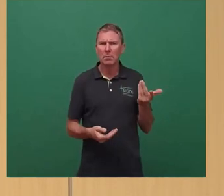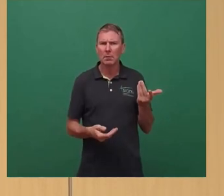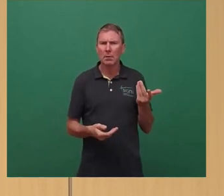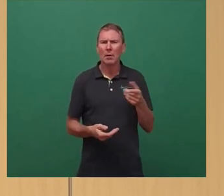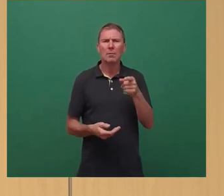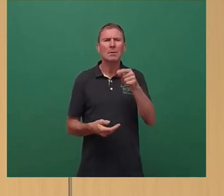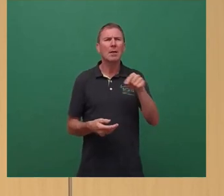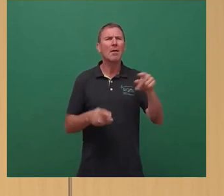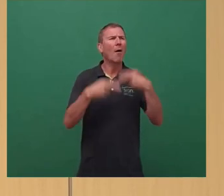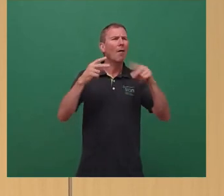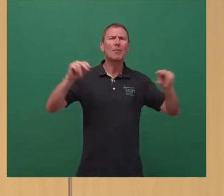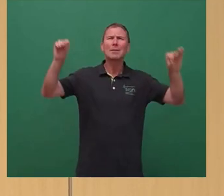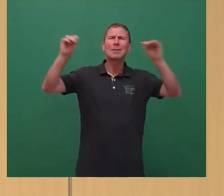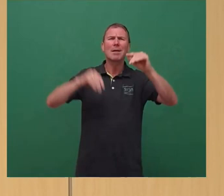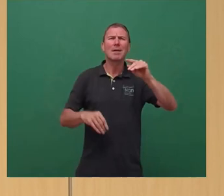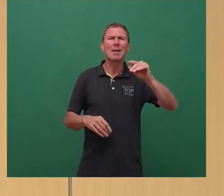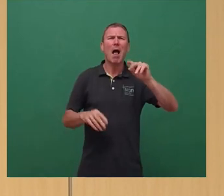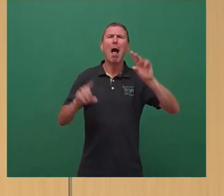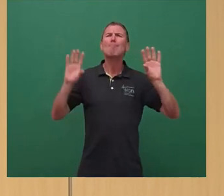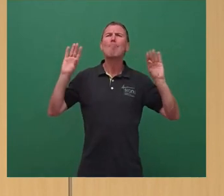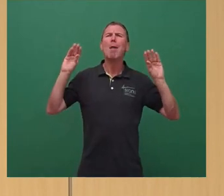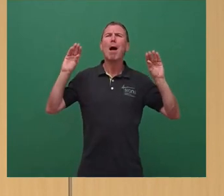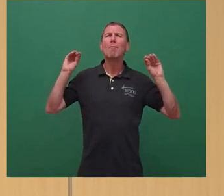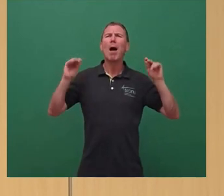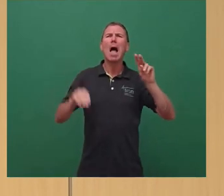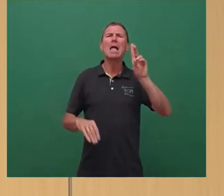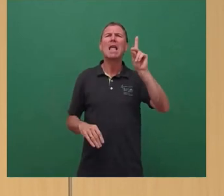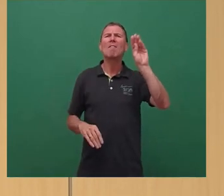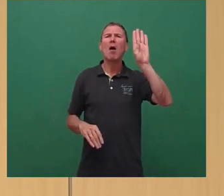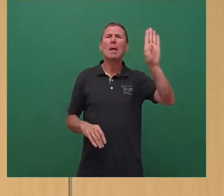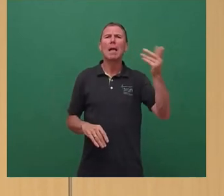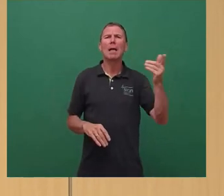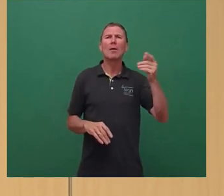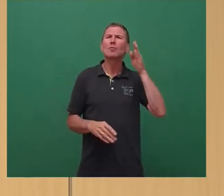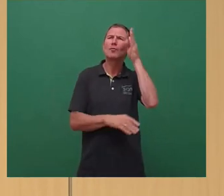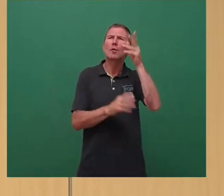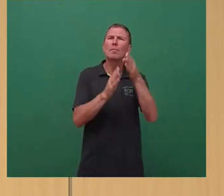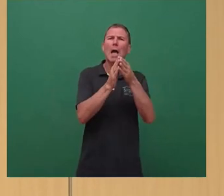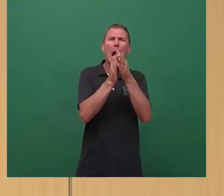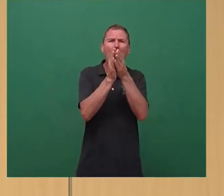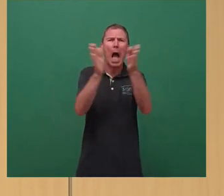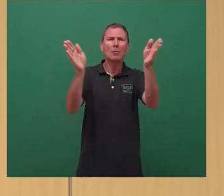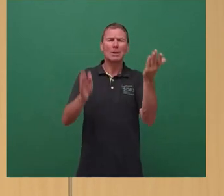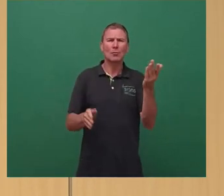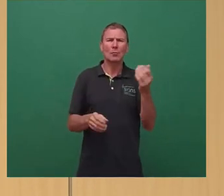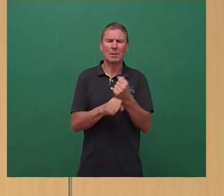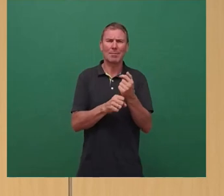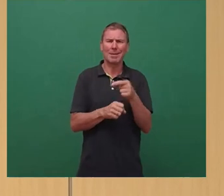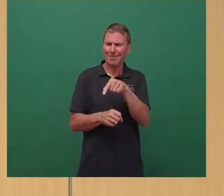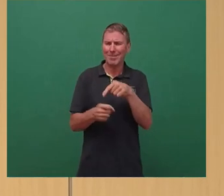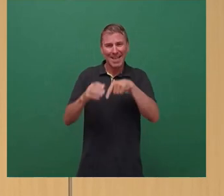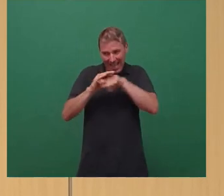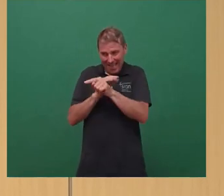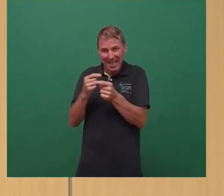in der Öffentlichkeit über die DVB und die zukünftige Ausrichtung gemacht wird, hat mit der Diskussion